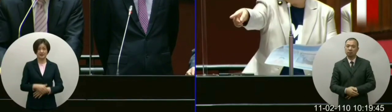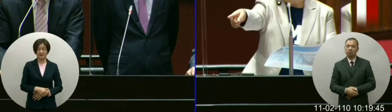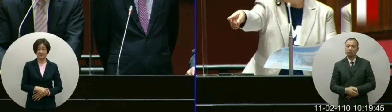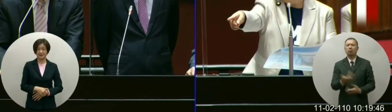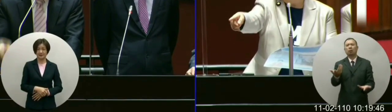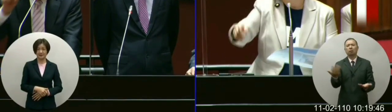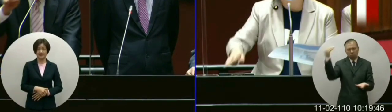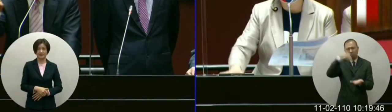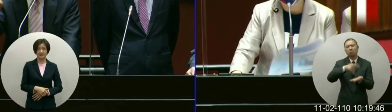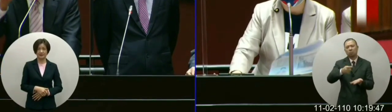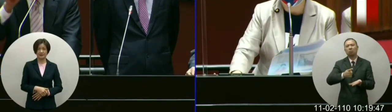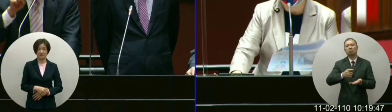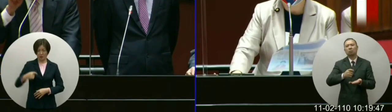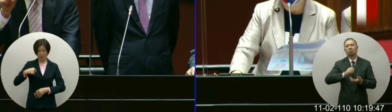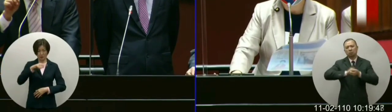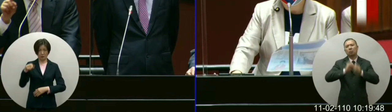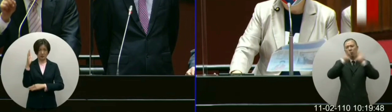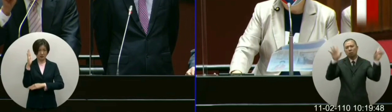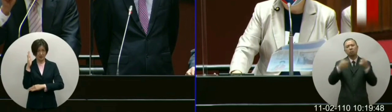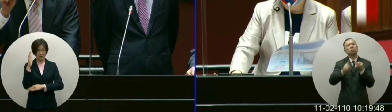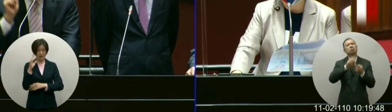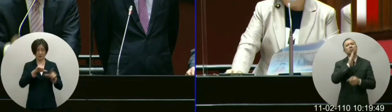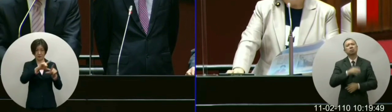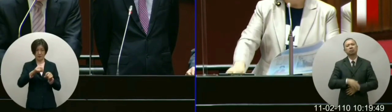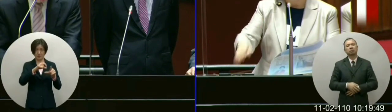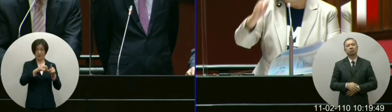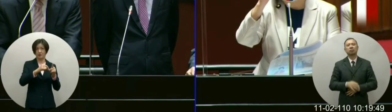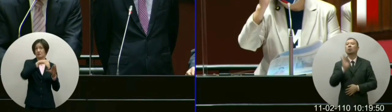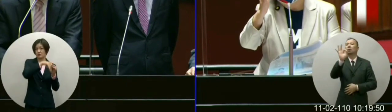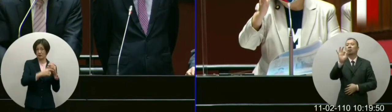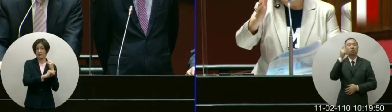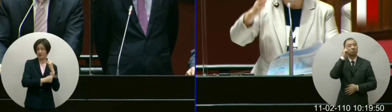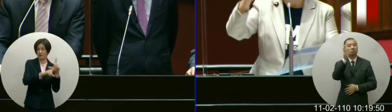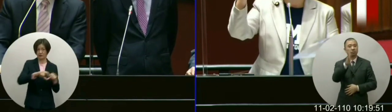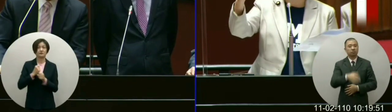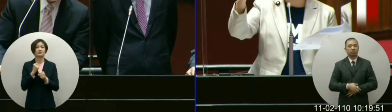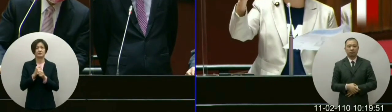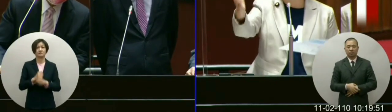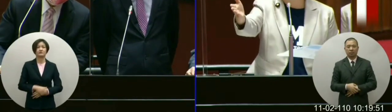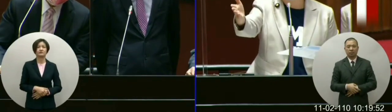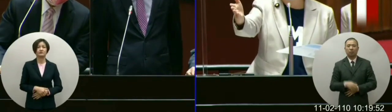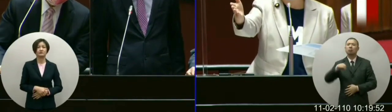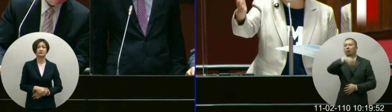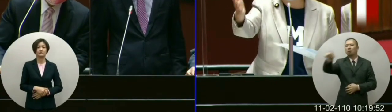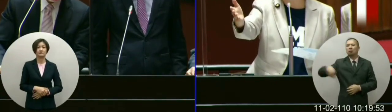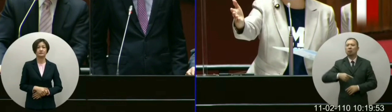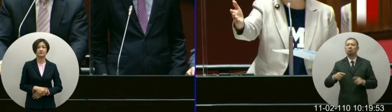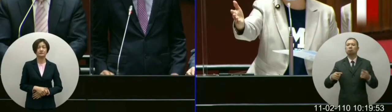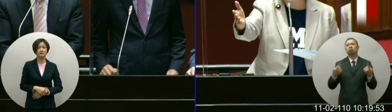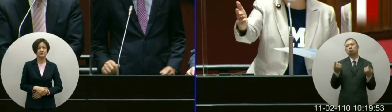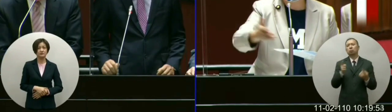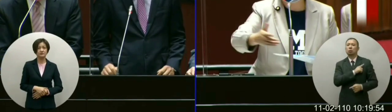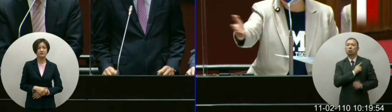果论我们都会依照公投法的效力那请教大家各自去说明这是